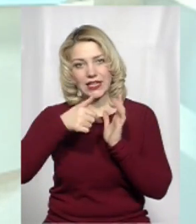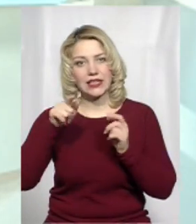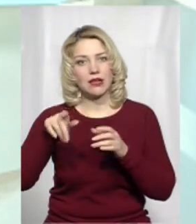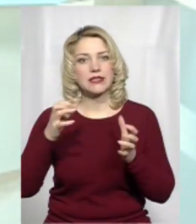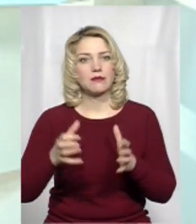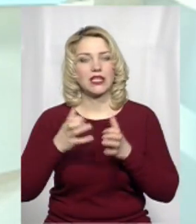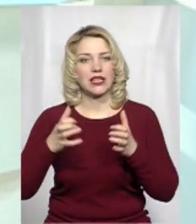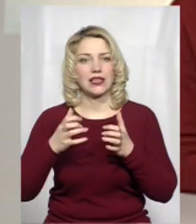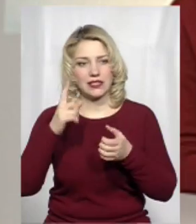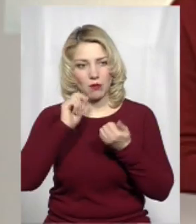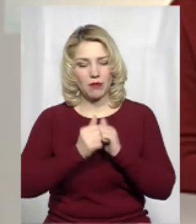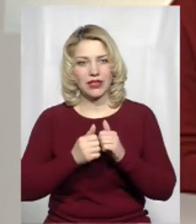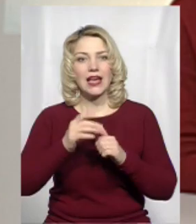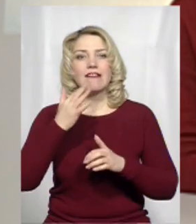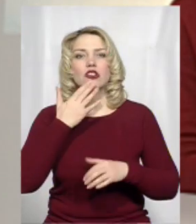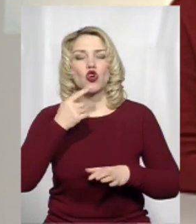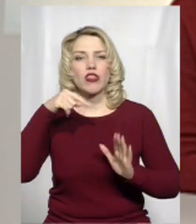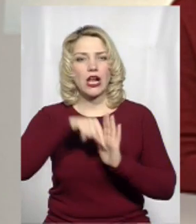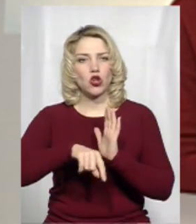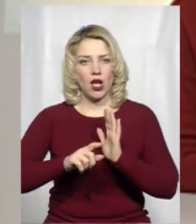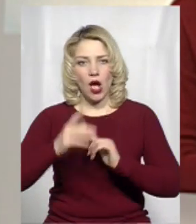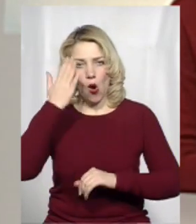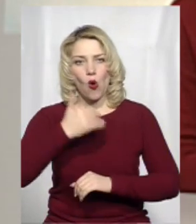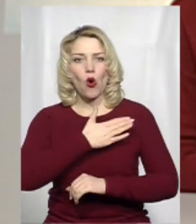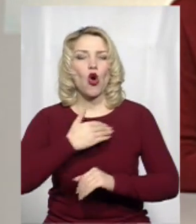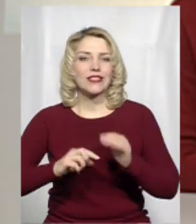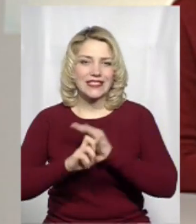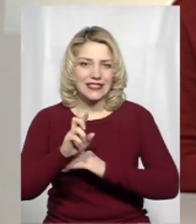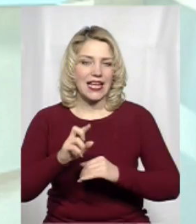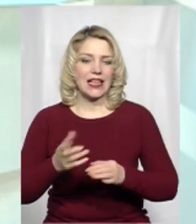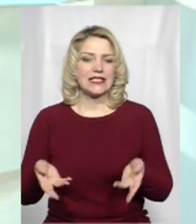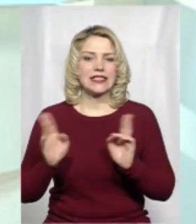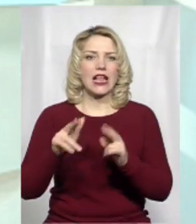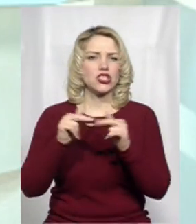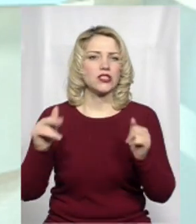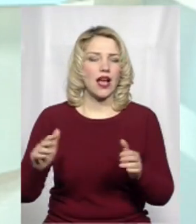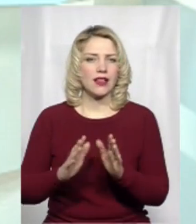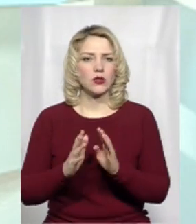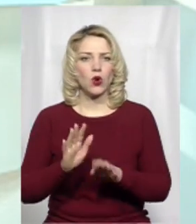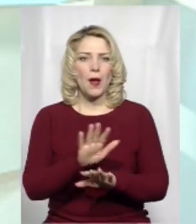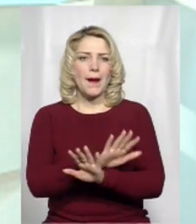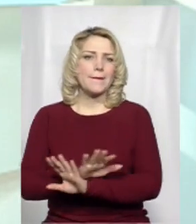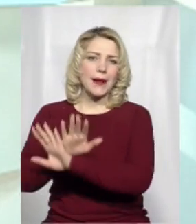пам'ятки національного значення. Костел – це залишки замку, млини унікальні.